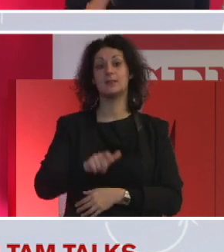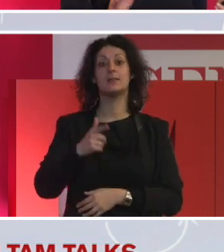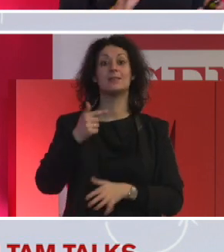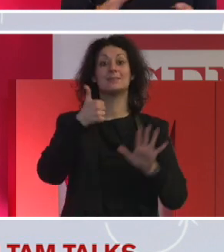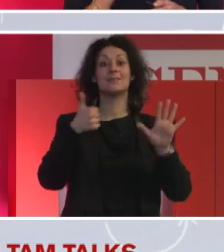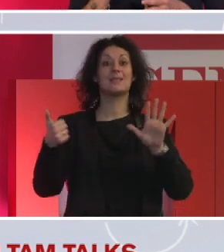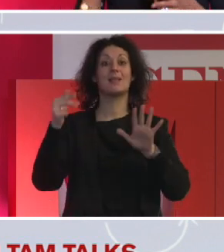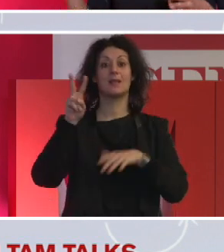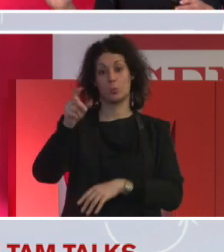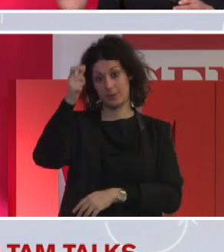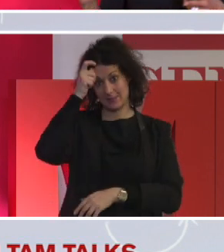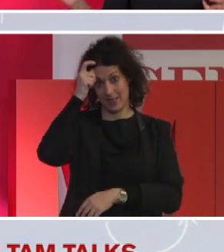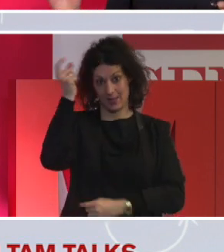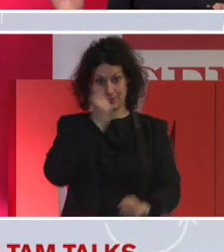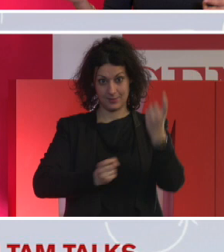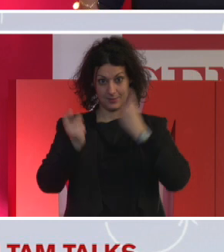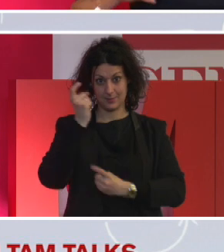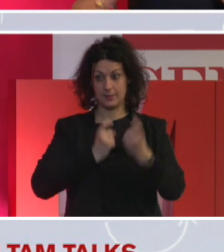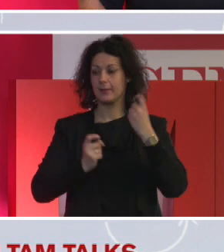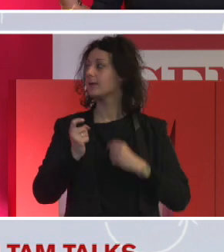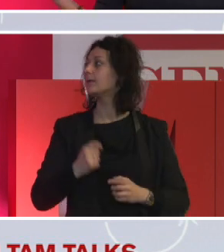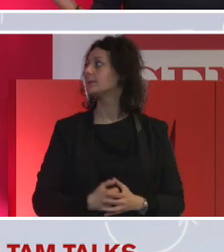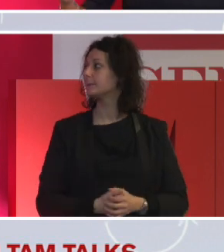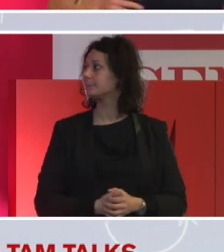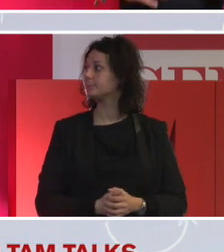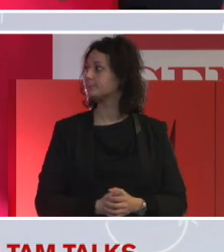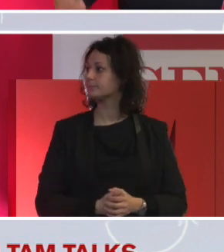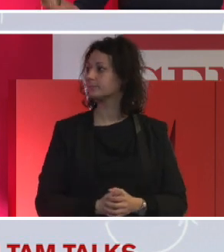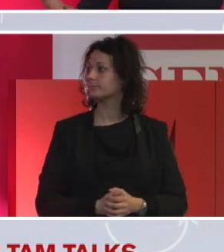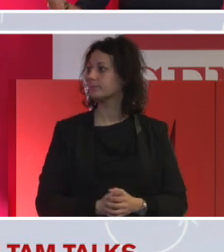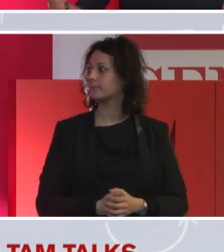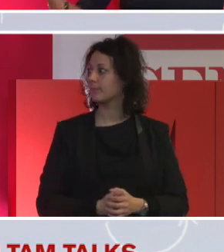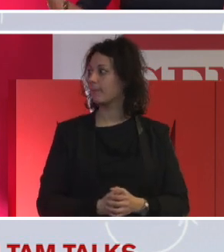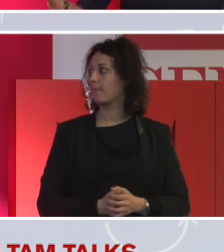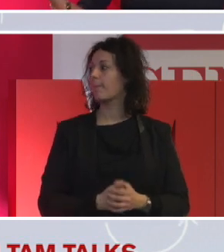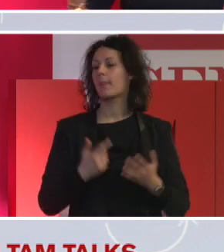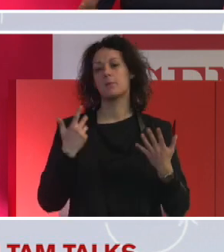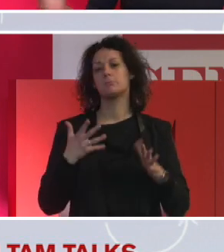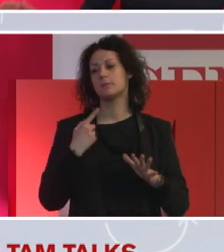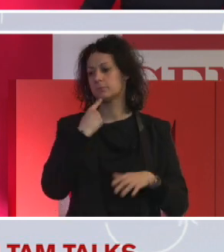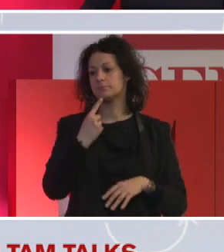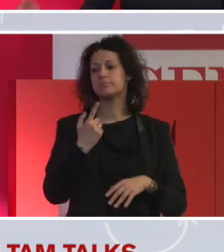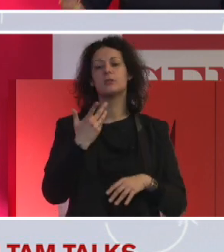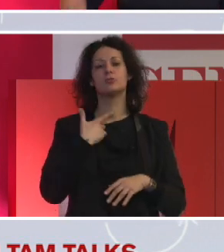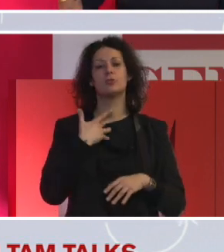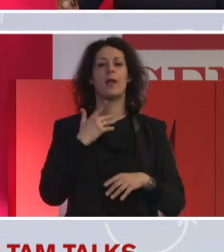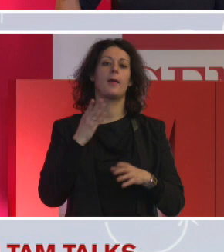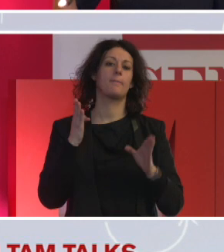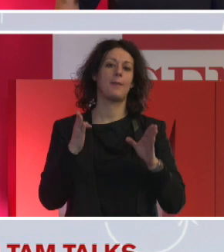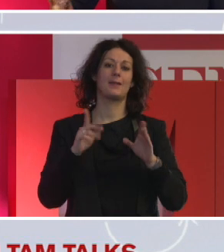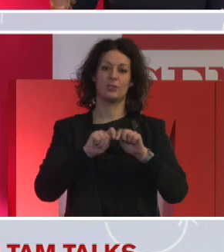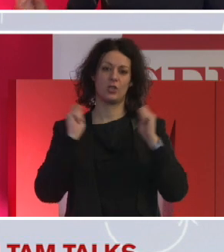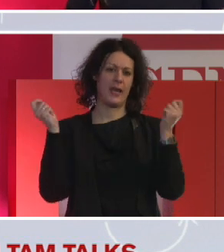volevo andare a capire in realtà come la definiscono. Vi farò vedere in generale, ok, questa è una cosa che aggrega tutti, ma anche dove ci sono magari delle